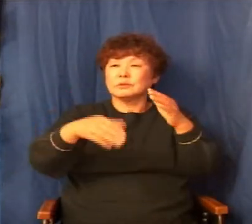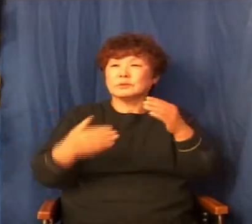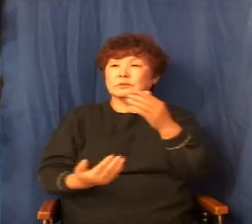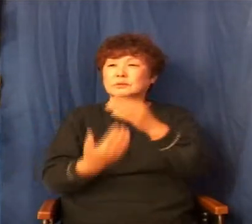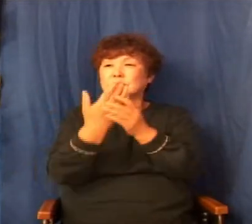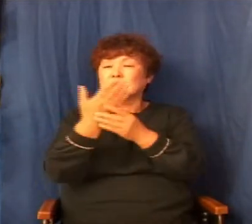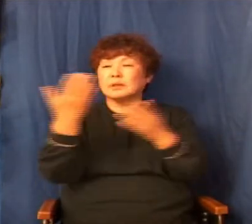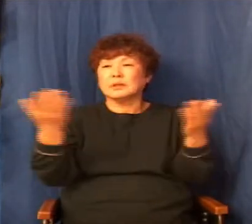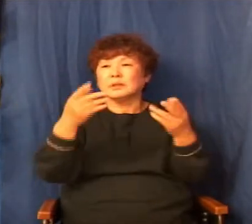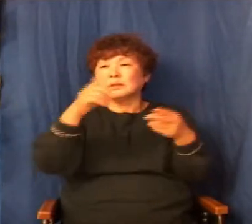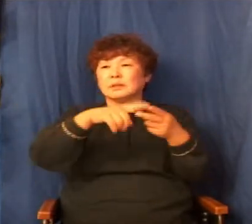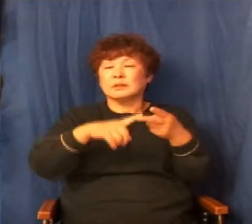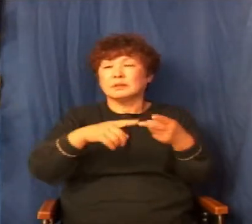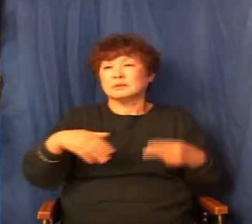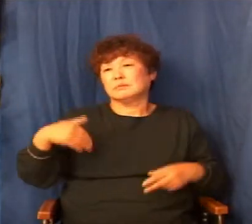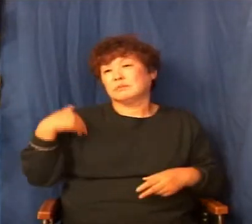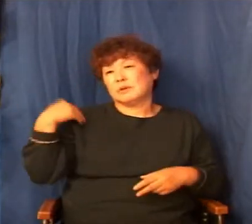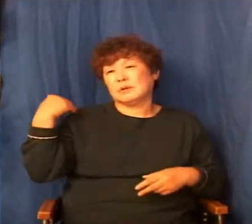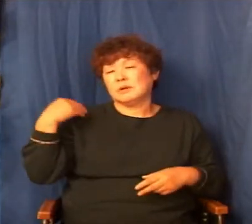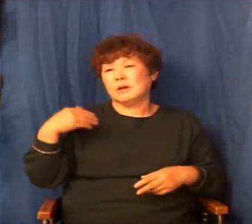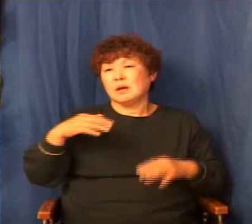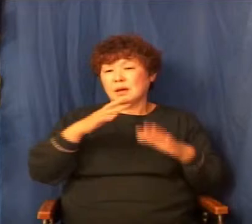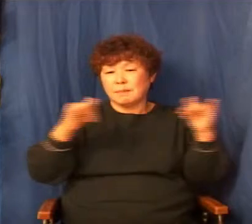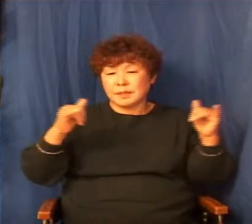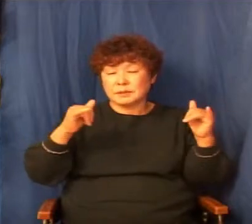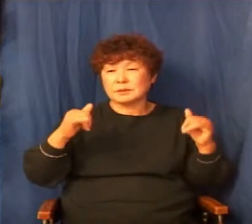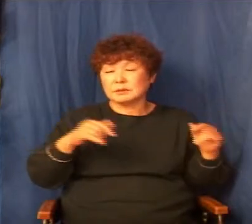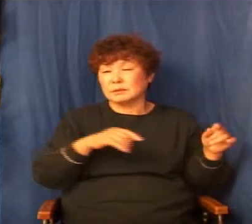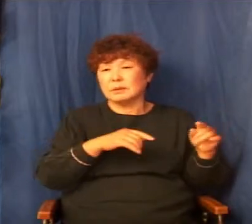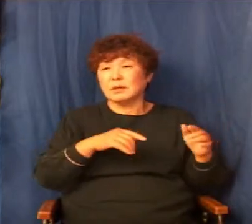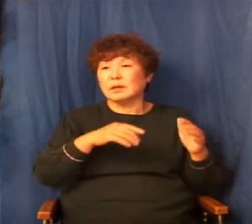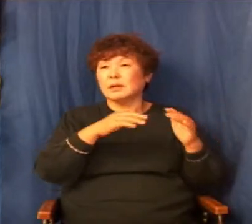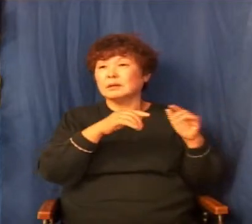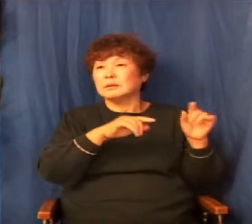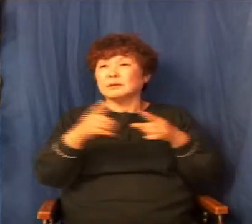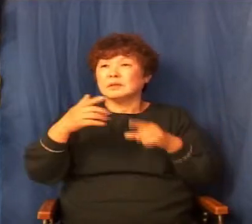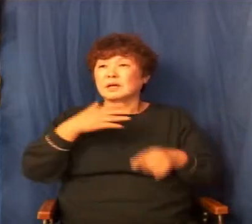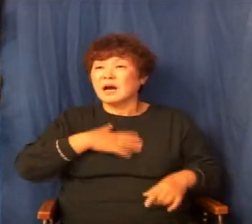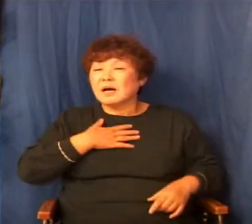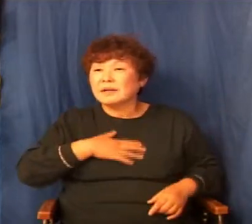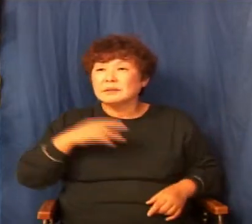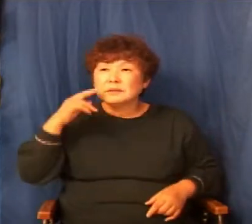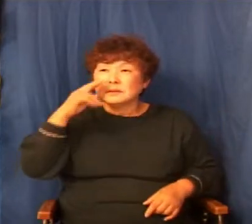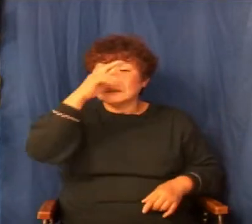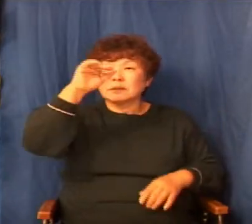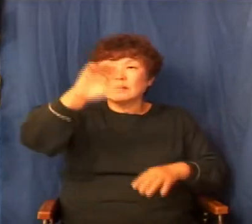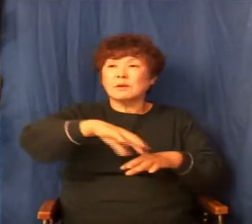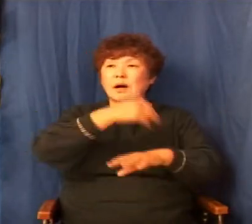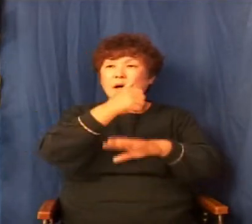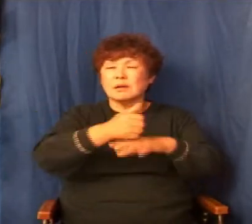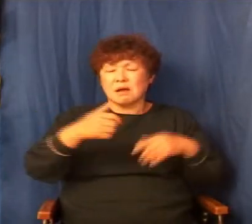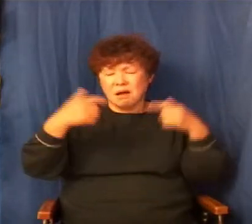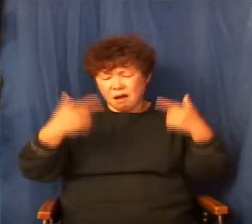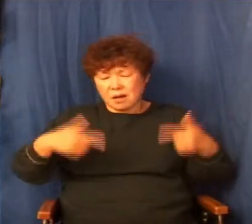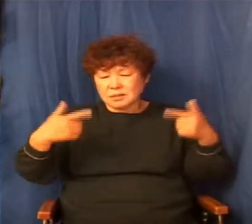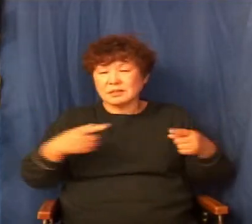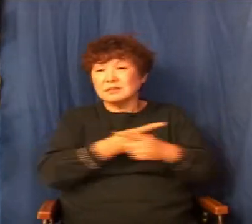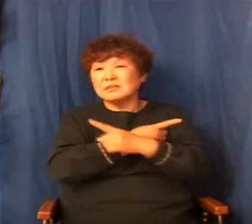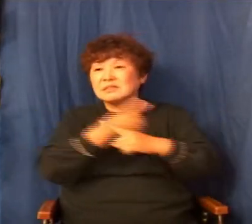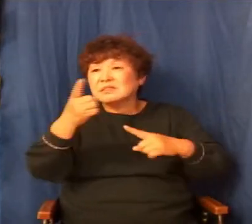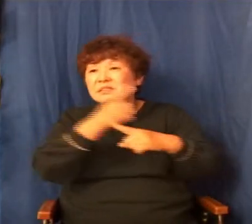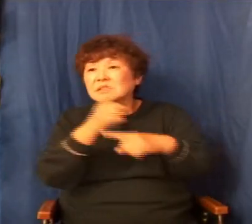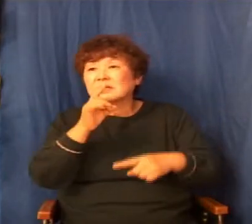백성들이 알고 있는 사울은 용장에다가 맹장에다가 맨날 승리만 하는 그런 위대한